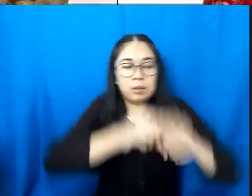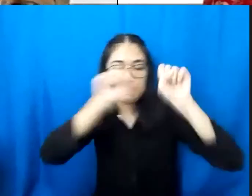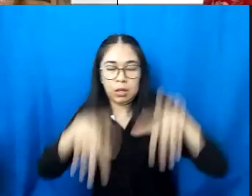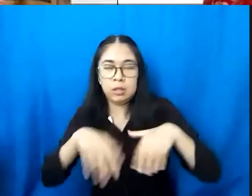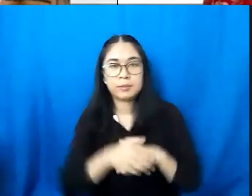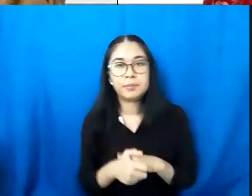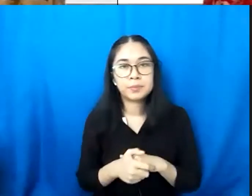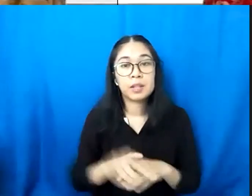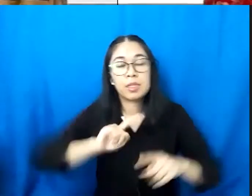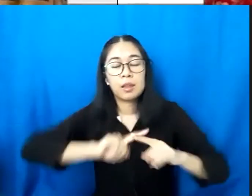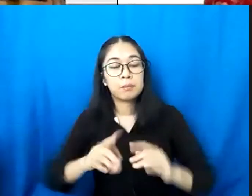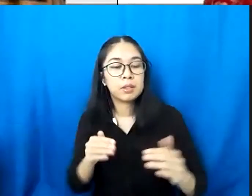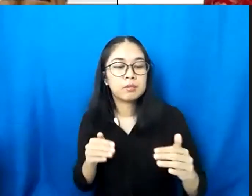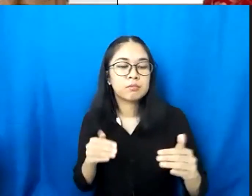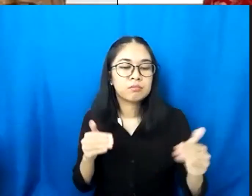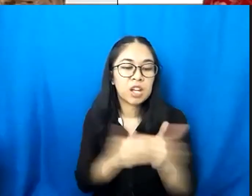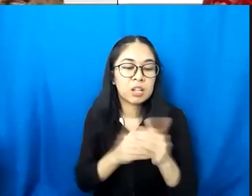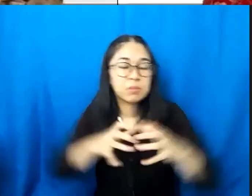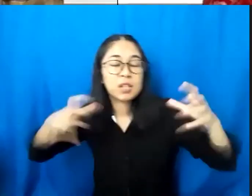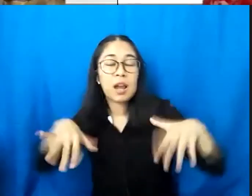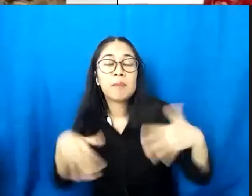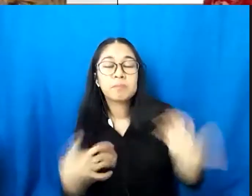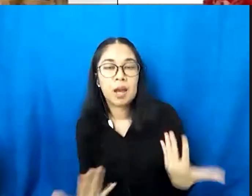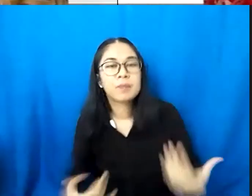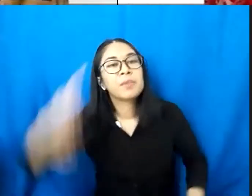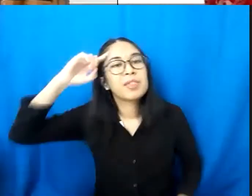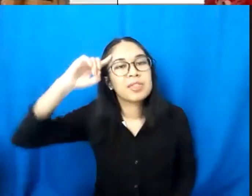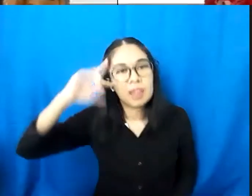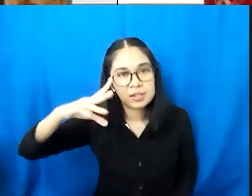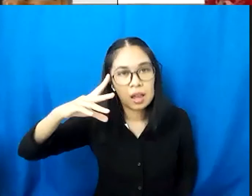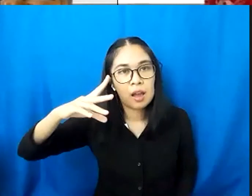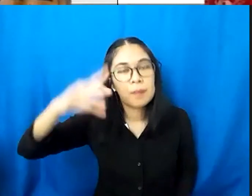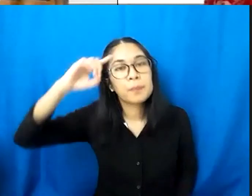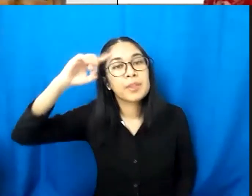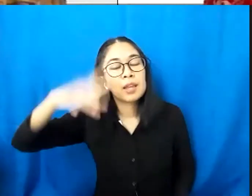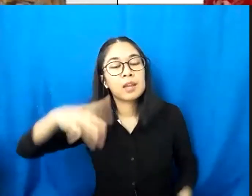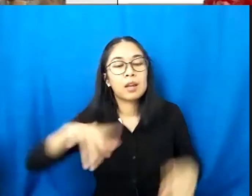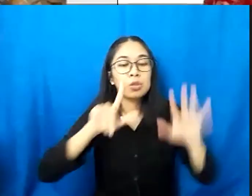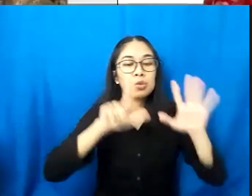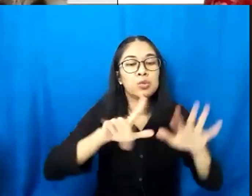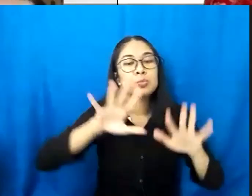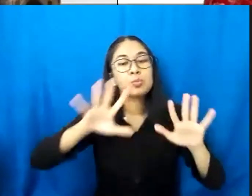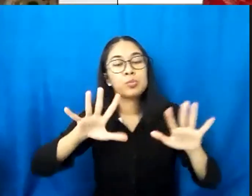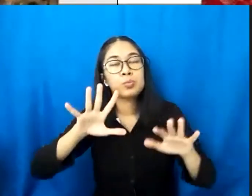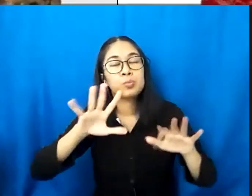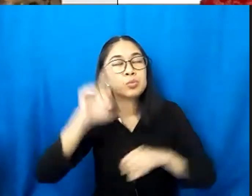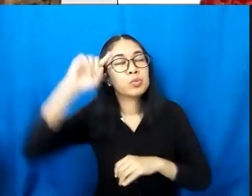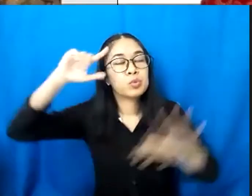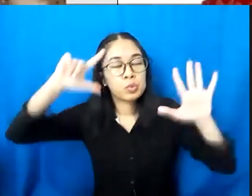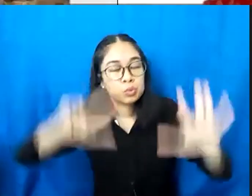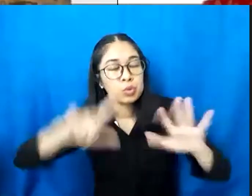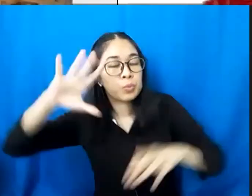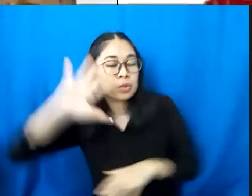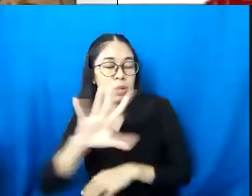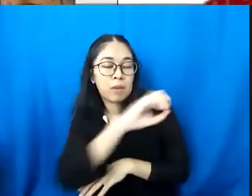tantangan terbesar kita adalah di desa desa yang 75 ribu ini di desa ini